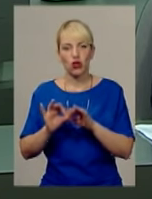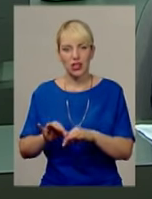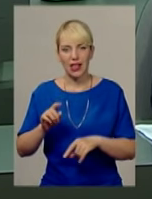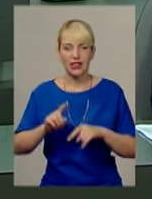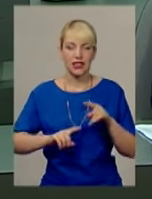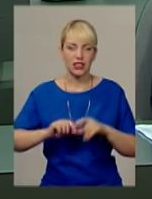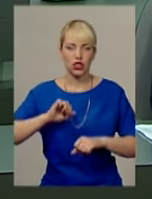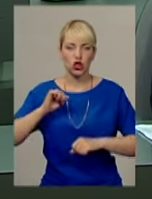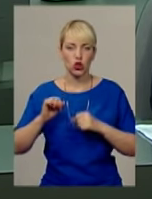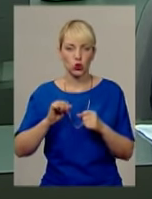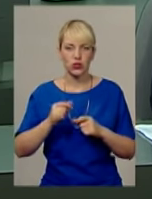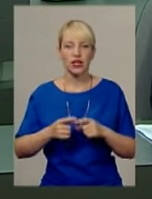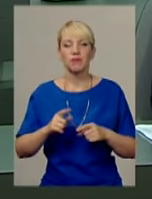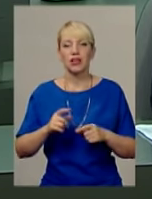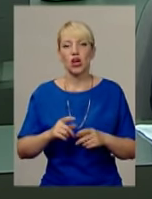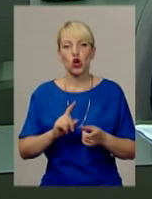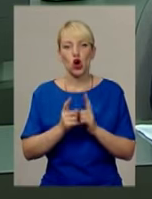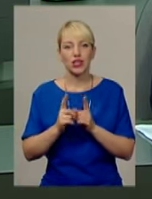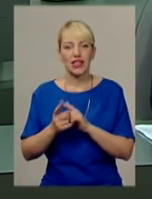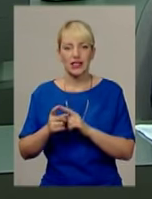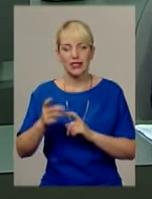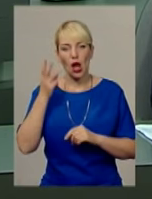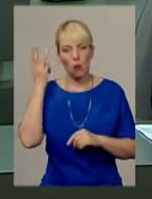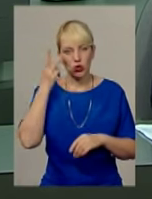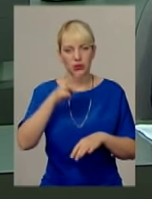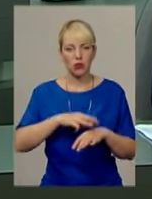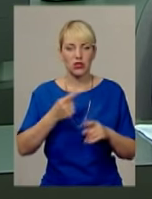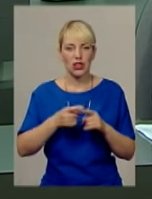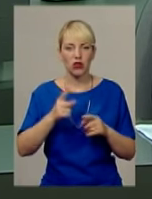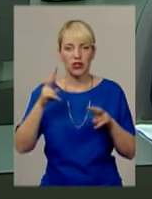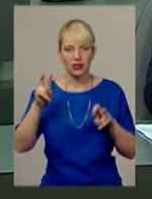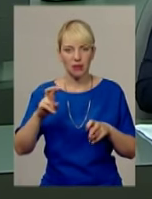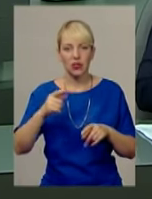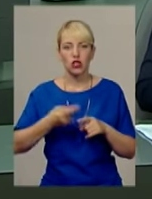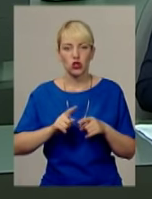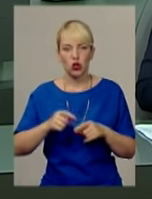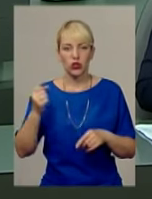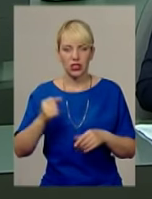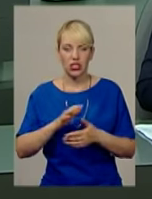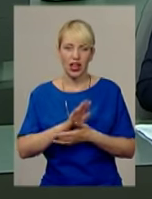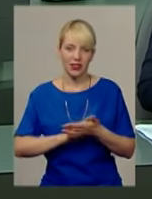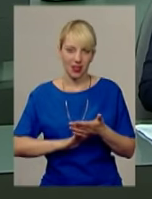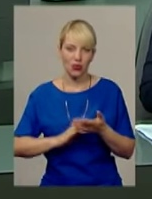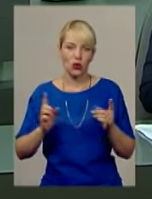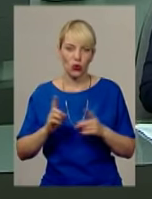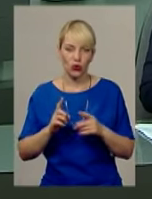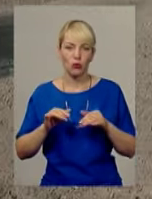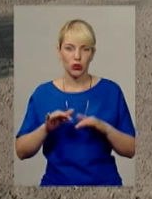Ротація подільських правоохоронців – одна із тем цього тижня. Далі – коротко про головні події 7 днів.